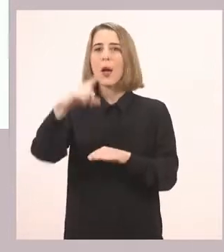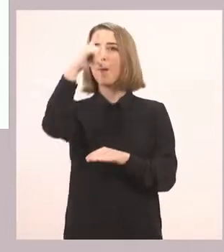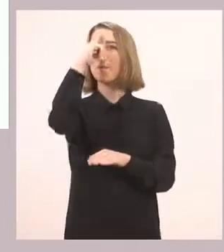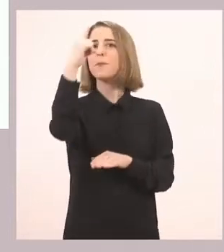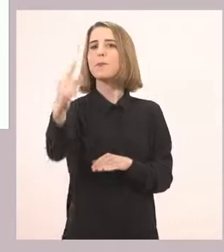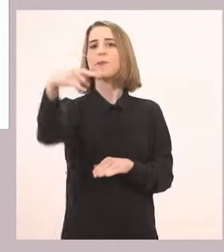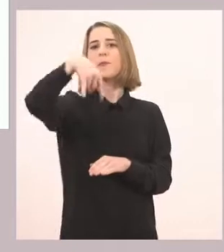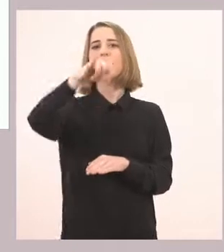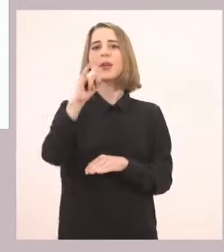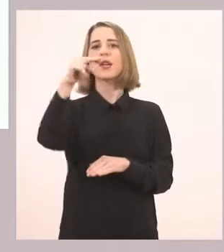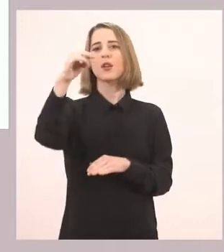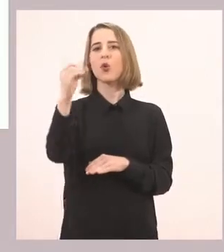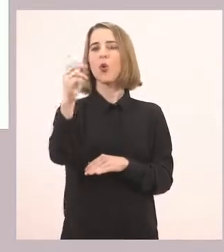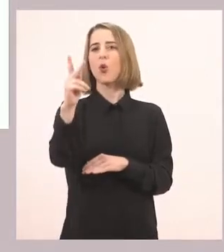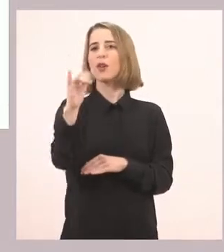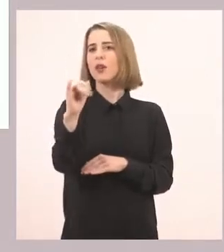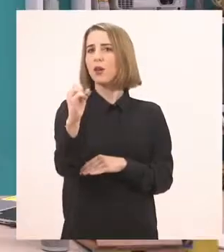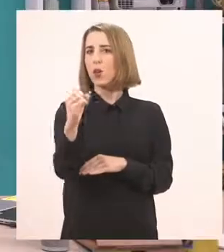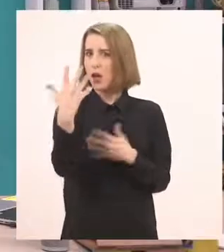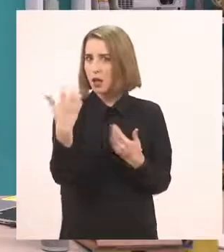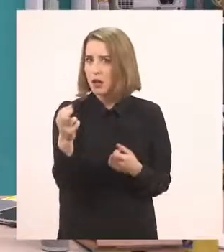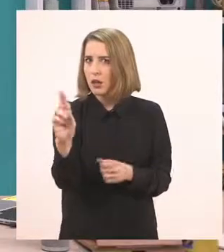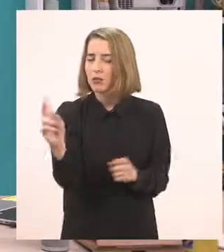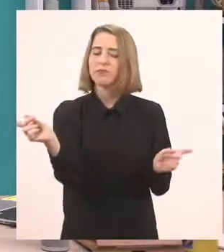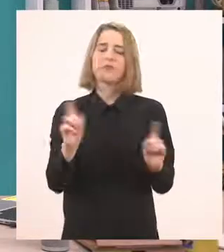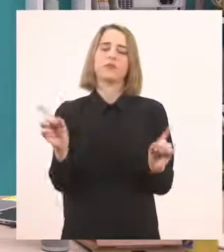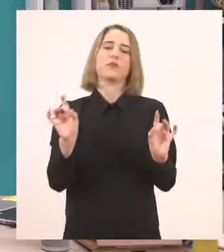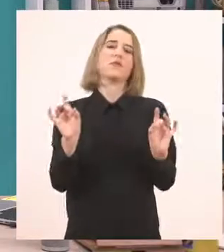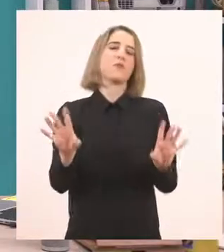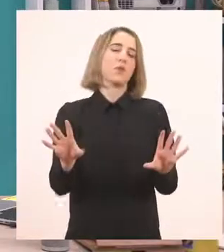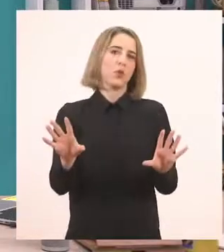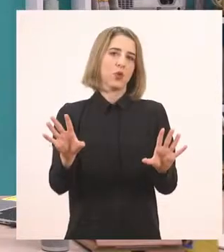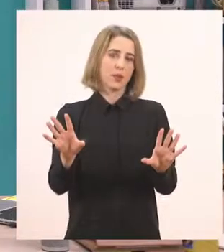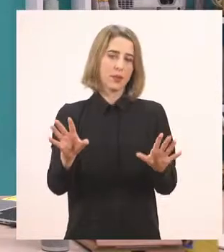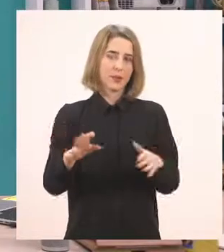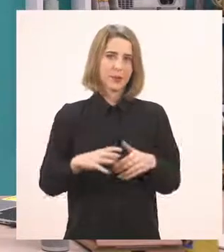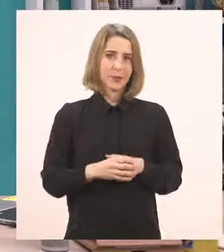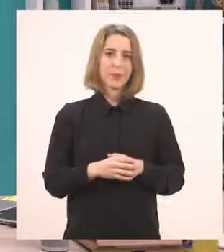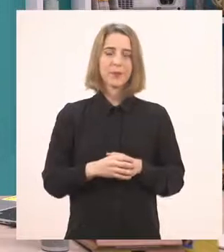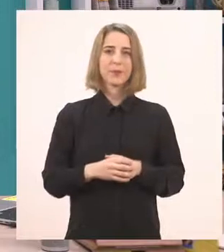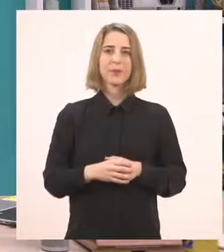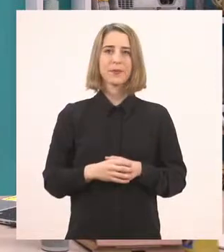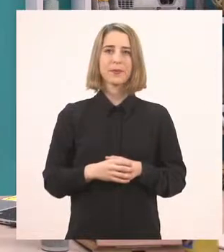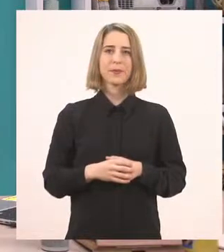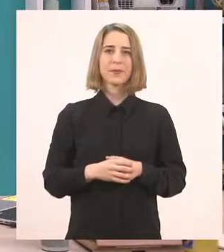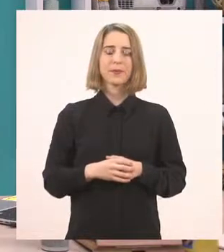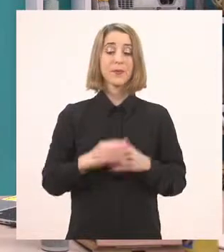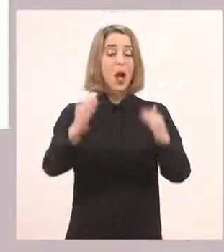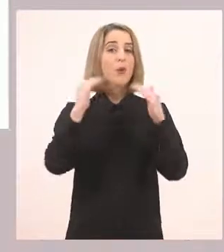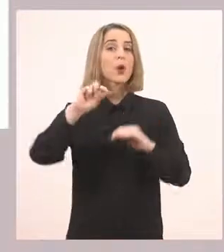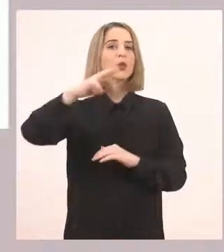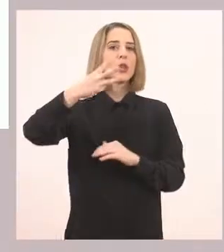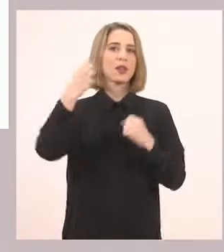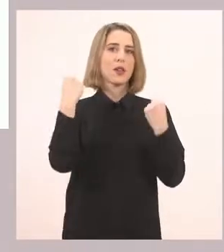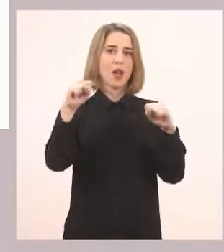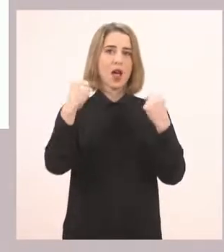Πινόκιο. Ούτε εδώ ακούμε κανένα γραμματάκι. Κανένα ρ δηλαδή. Τρίτη άσκηση.